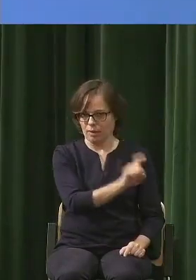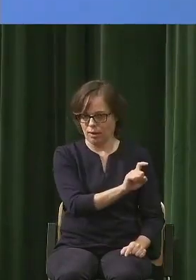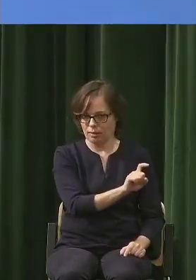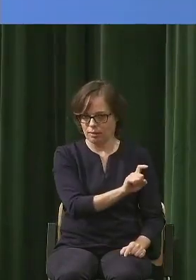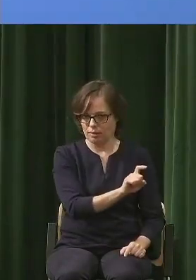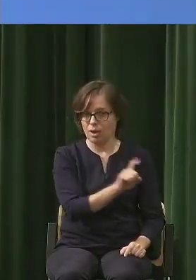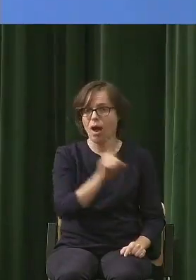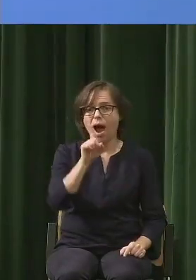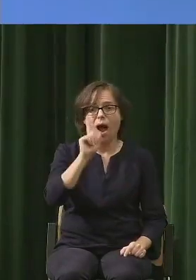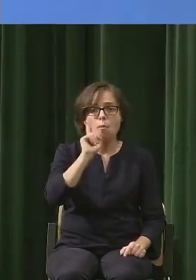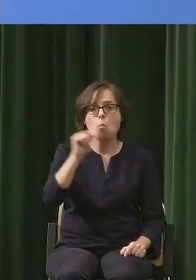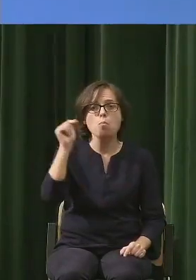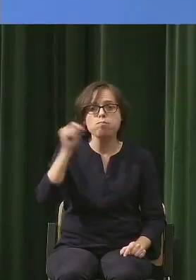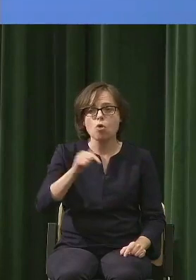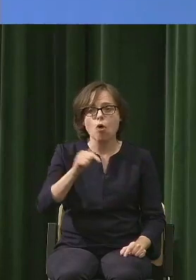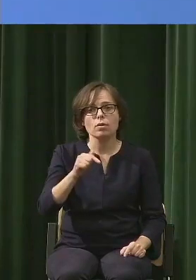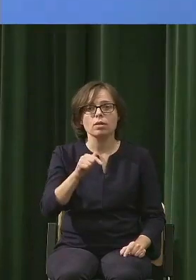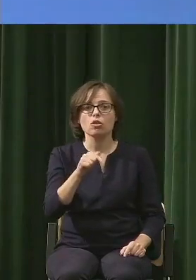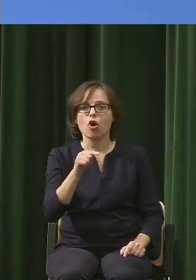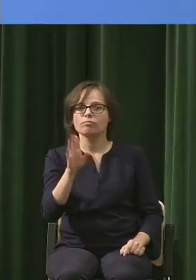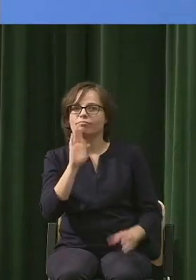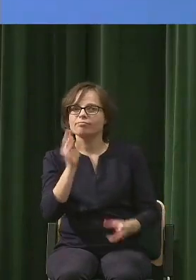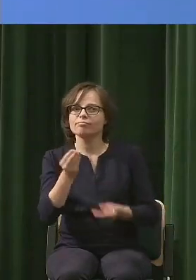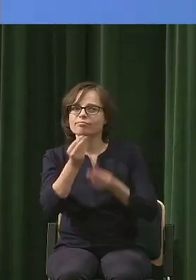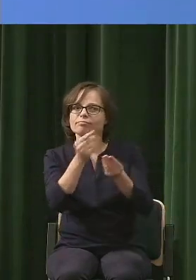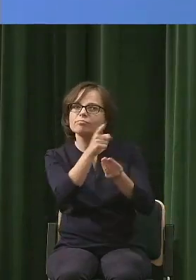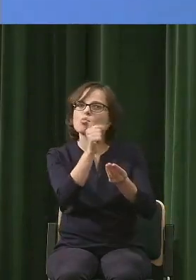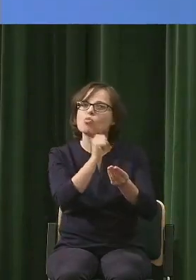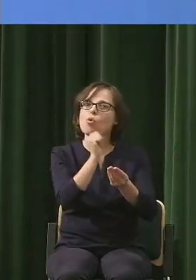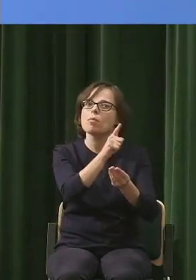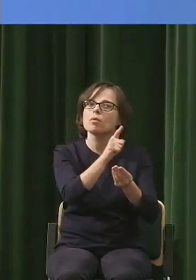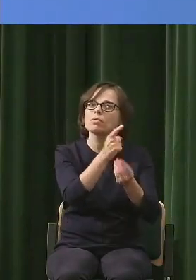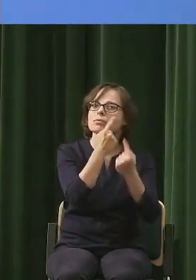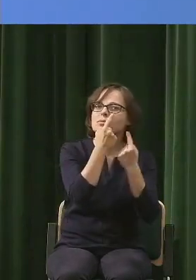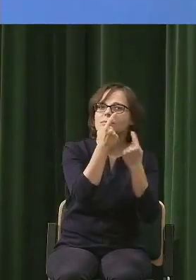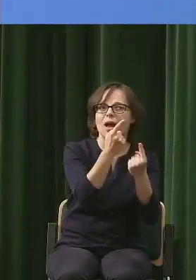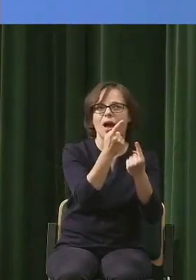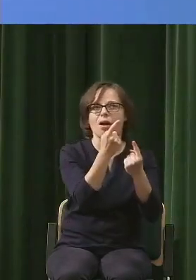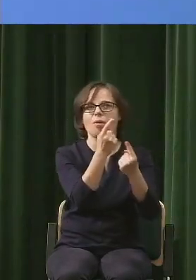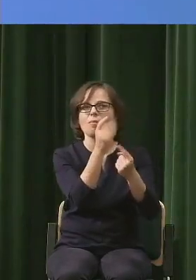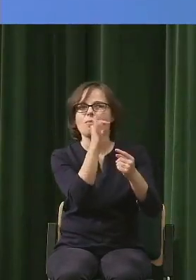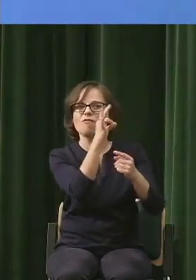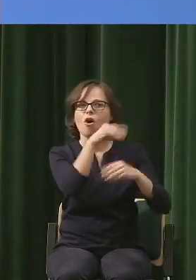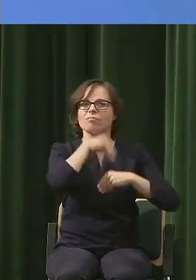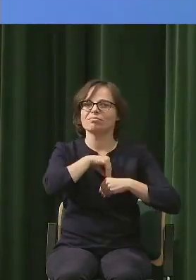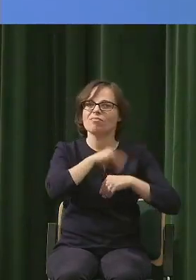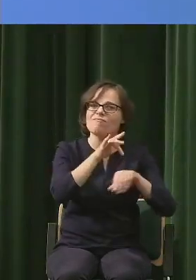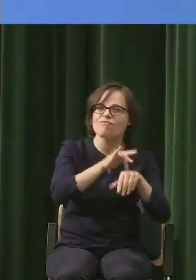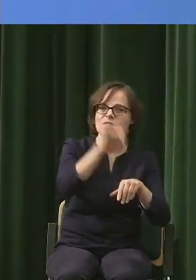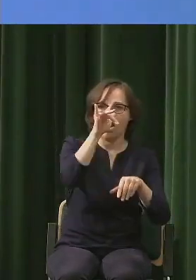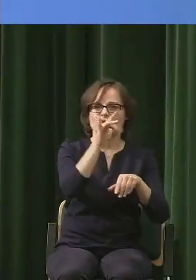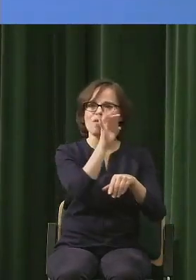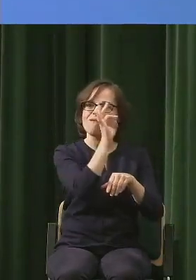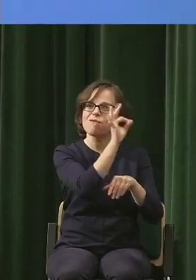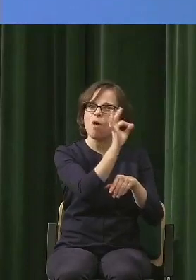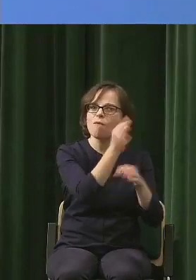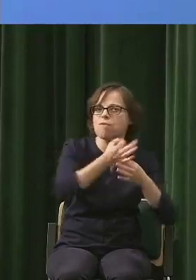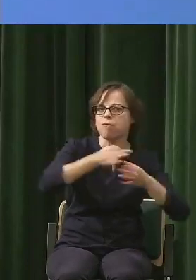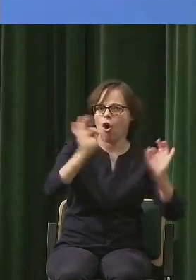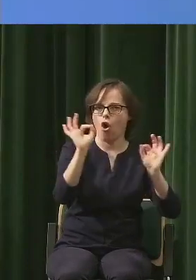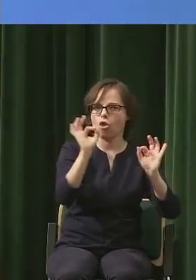pole do wrażliwości własnej, do własnej wolności, własnej interpretacji. I to samo